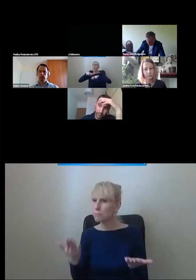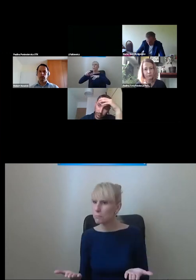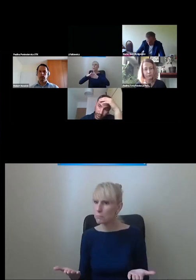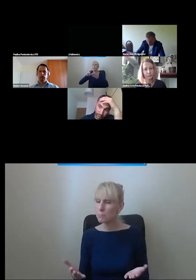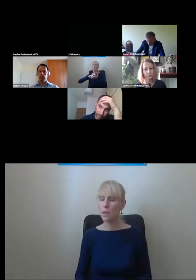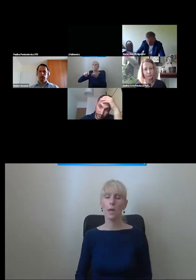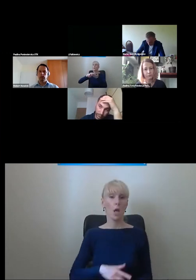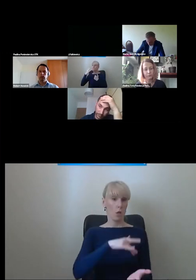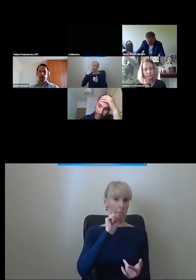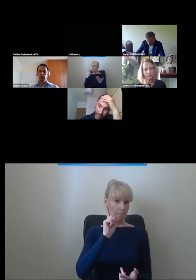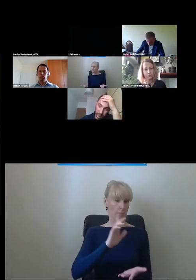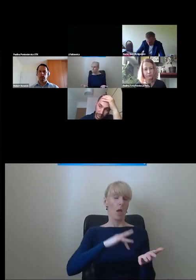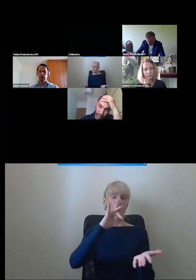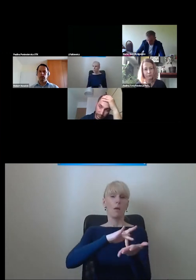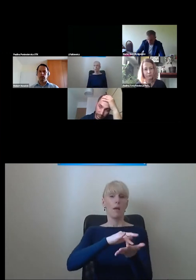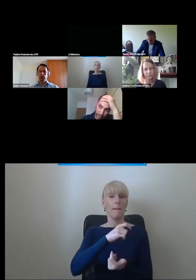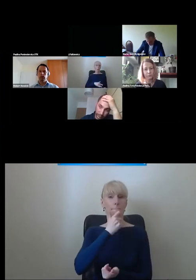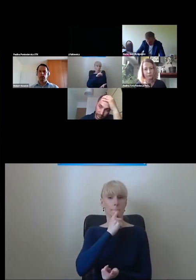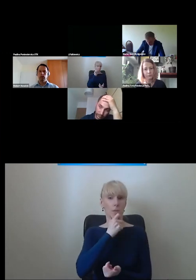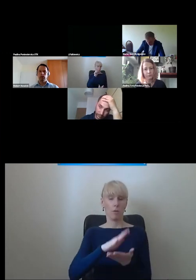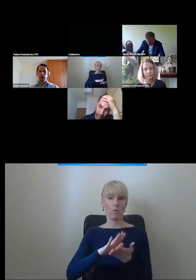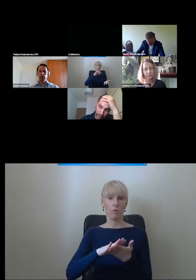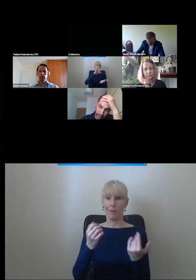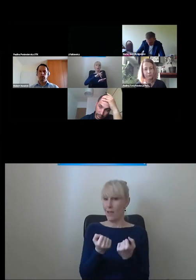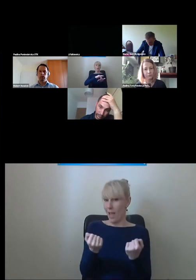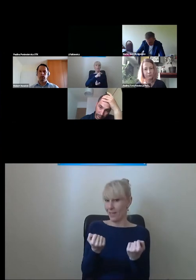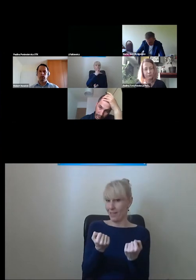Bydgoszczy mamy takie aktywne środowisko pieszych.